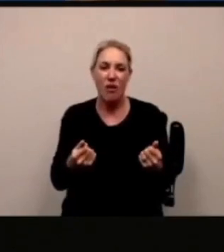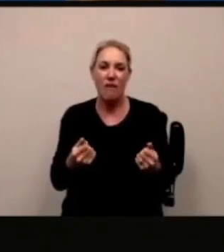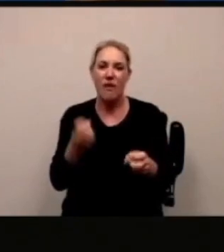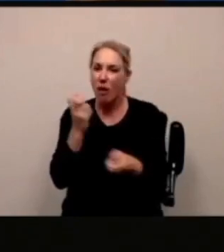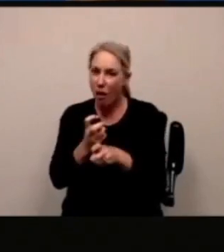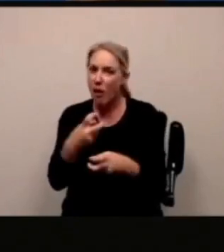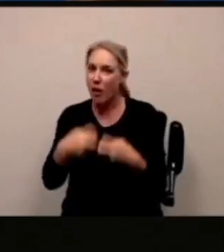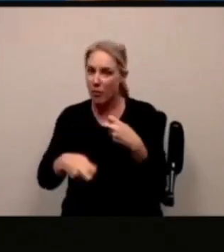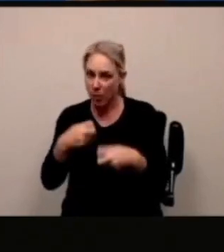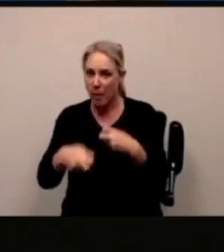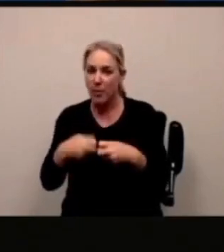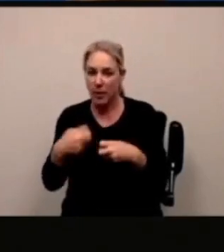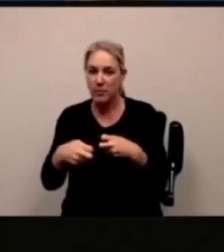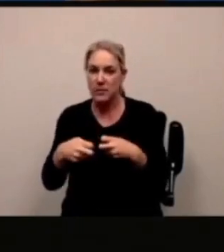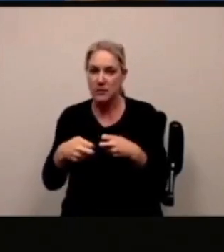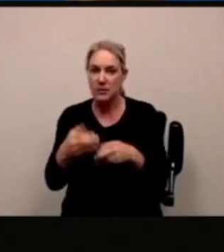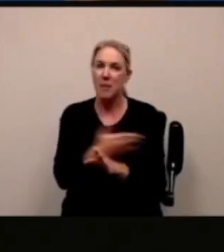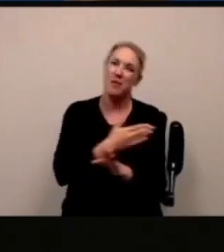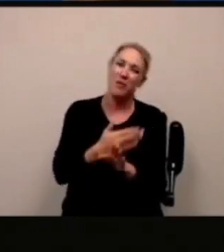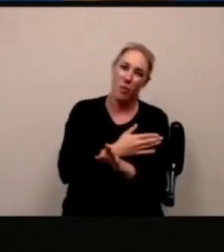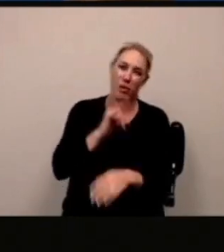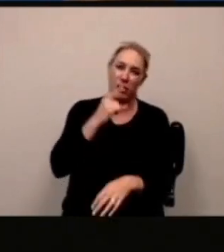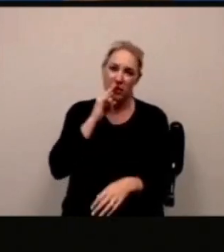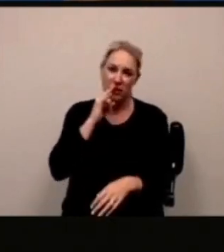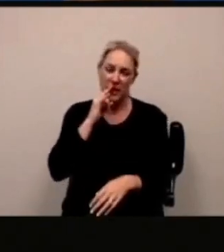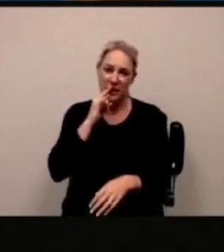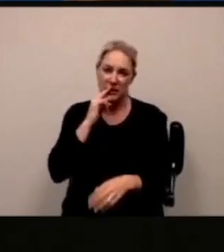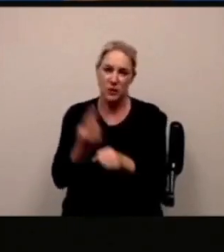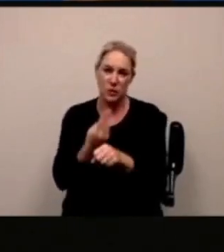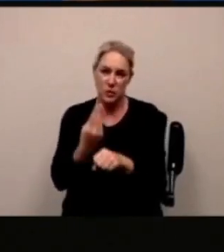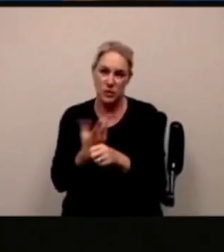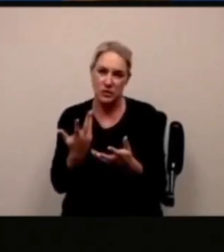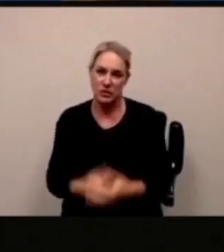approcciarsi diciamo negli aspetti creativi che vi interessano